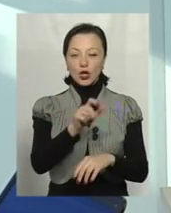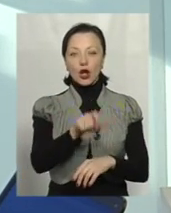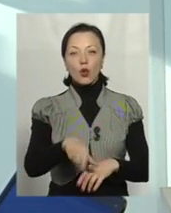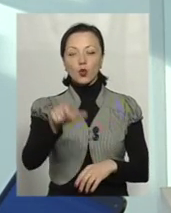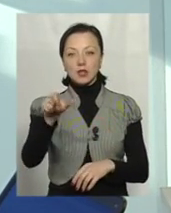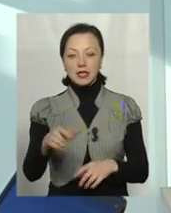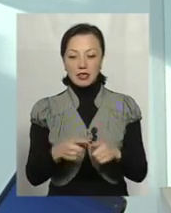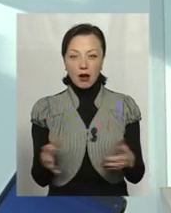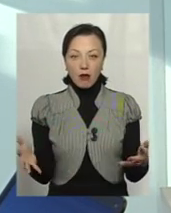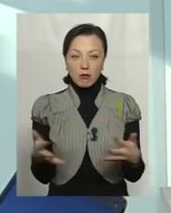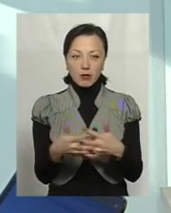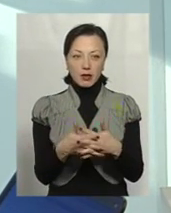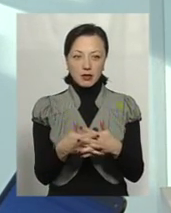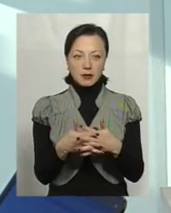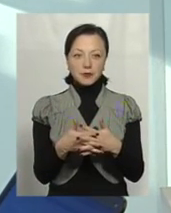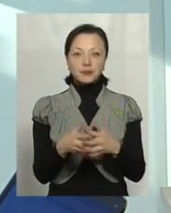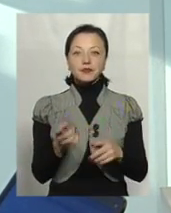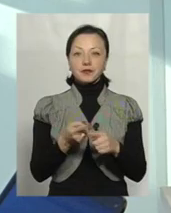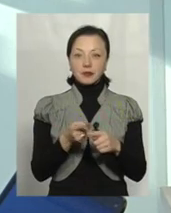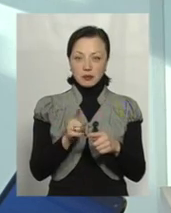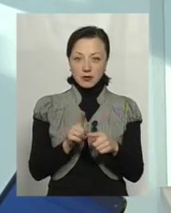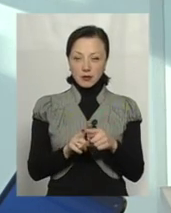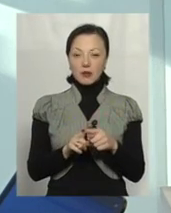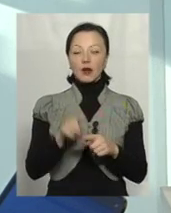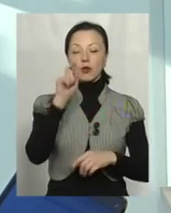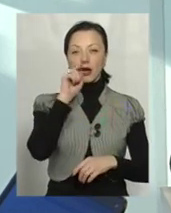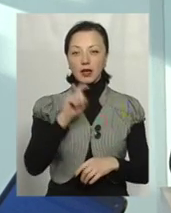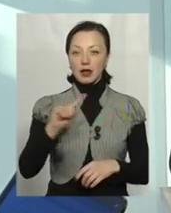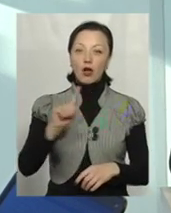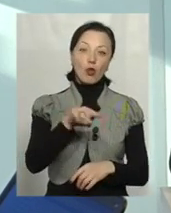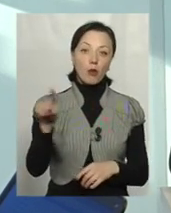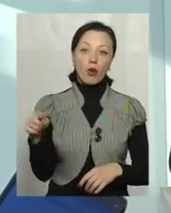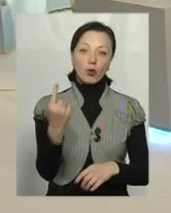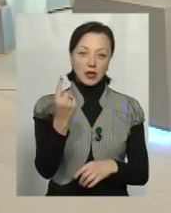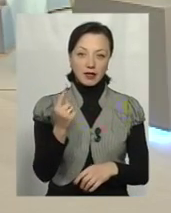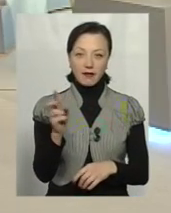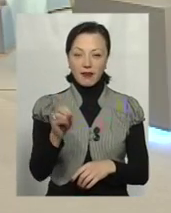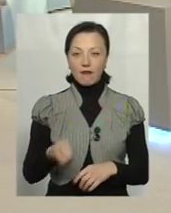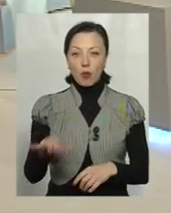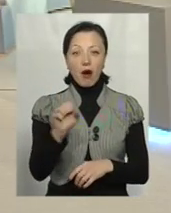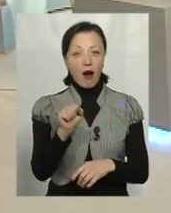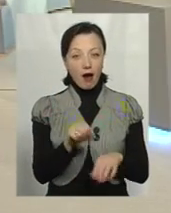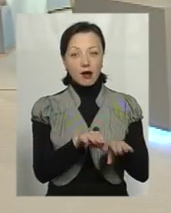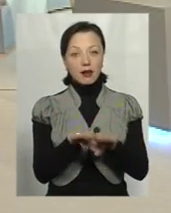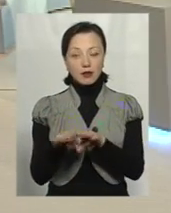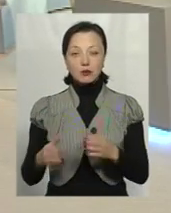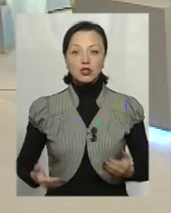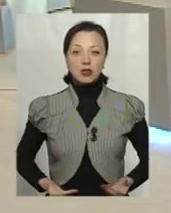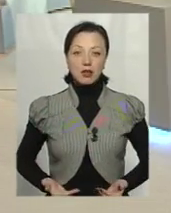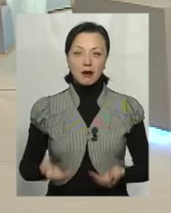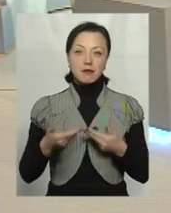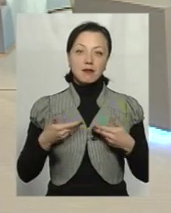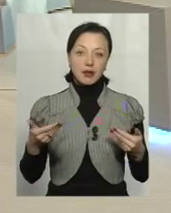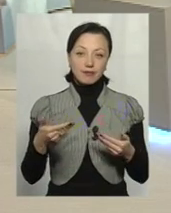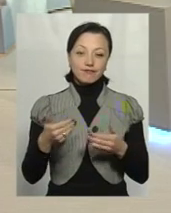ресурси. Це комбінація ресурсів. От за ресурсами Україна номер один в Європі. А за рівнем життя в Європі ми номер